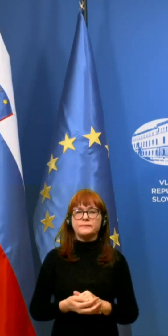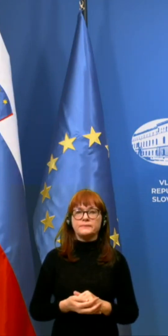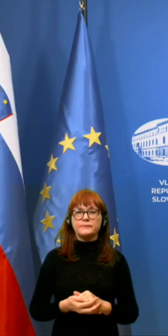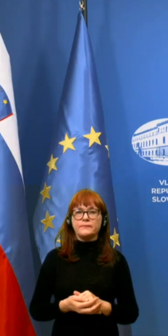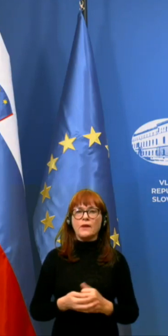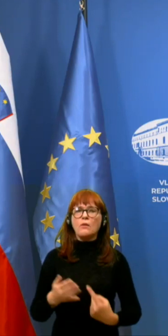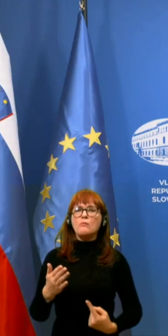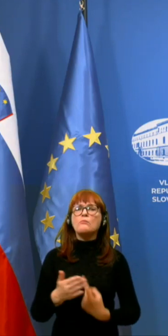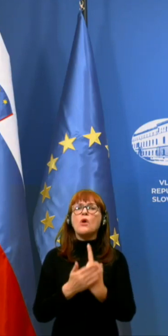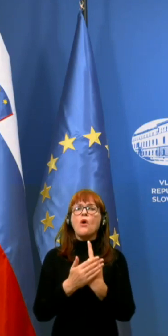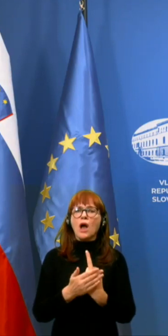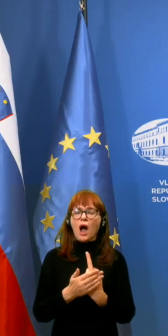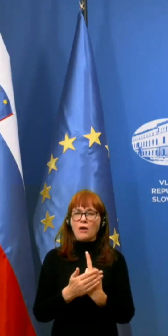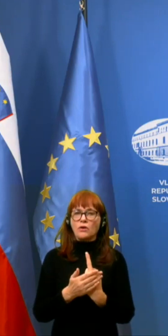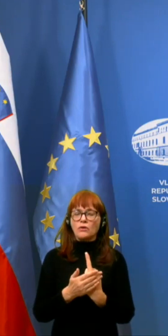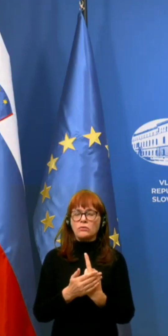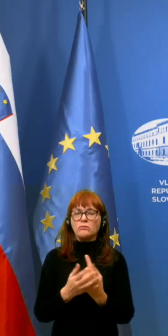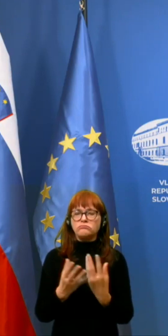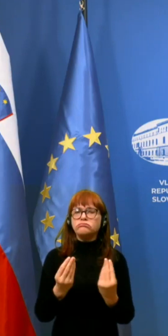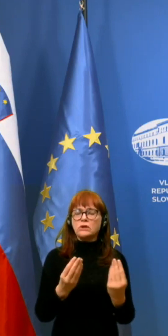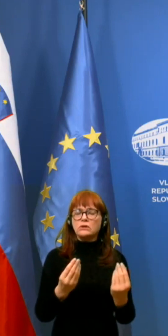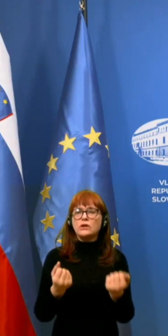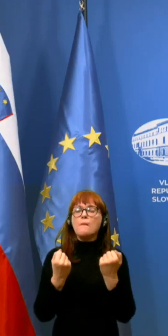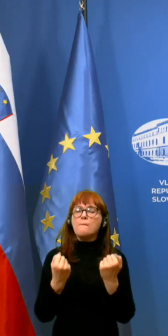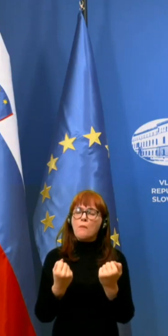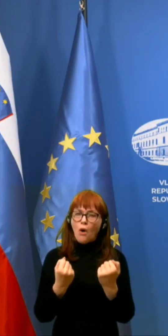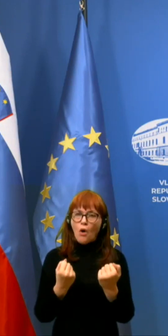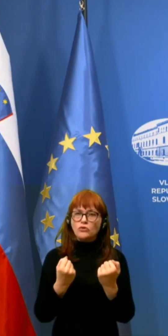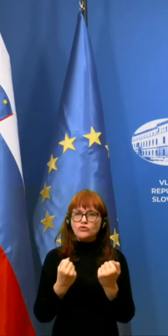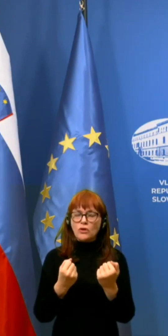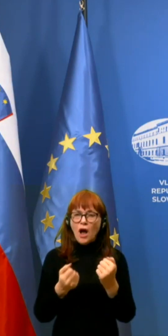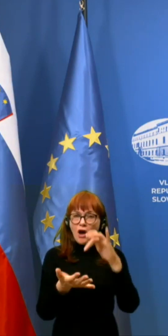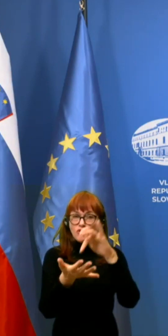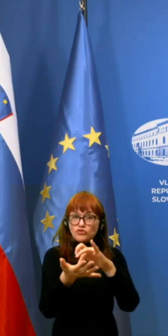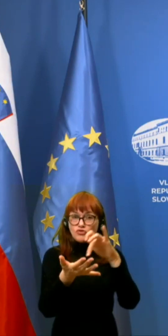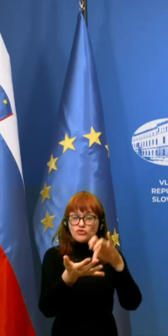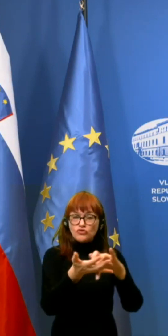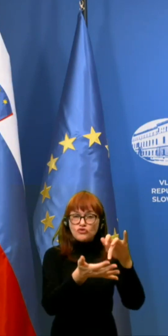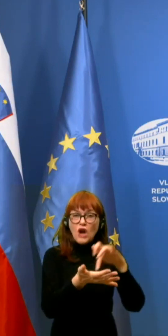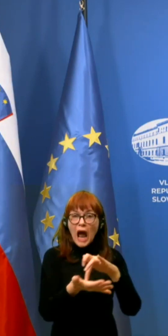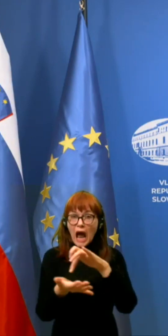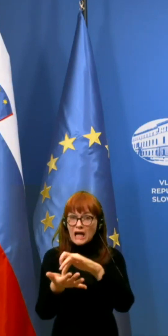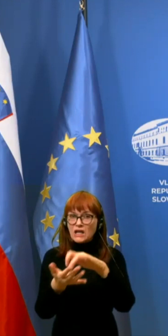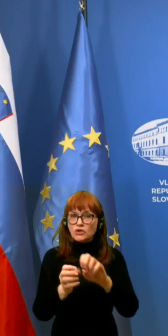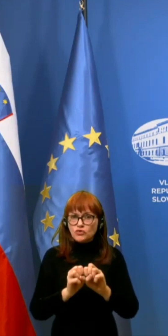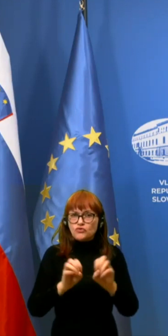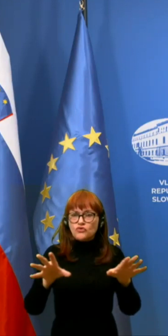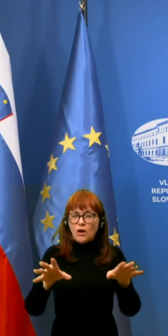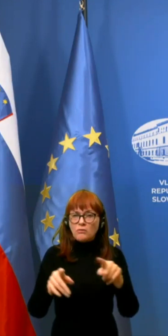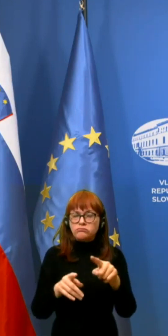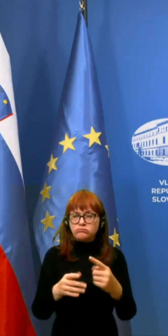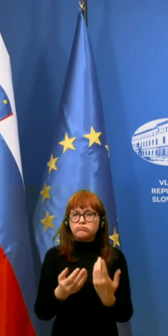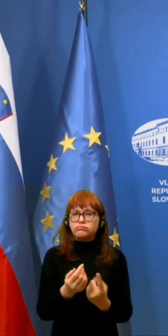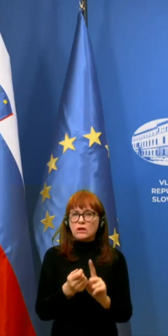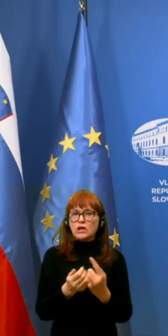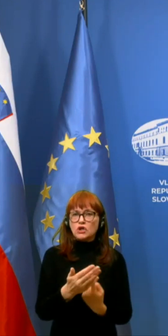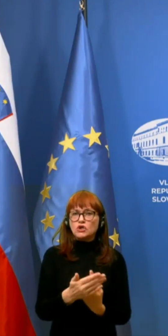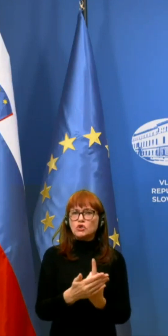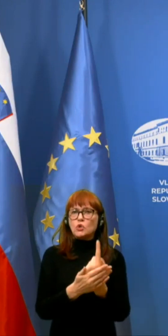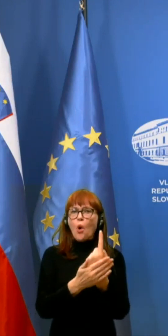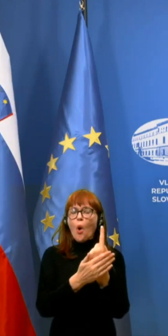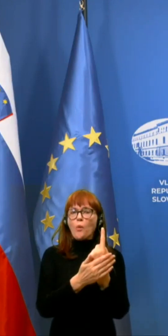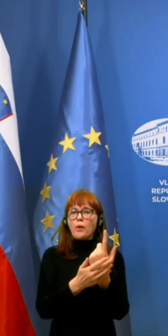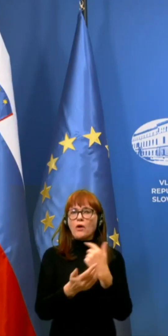Pojavljajo se precej močna žarišča, ki na nek način izstopajo iz